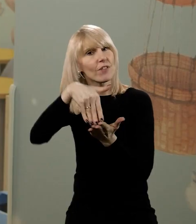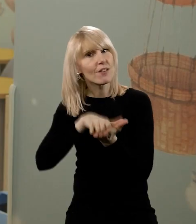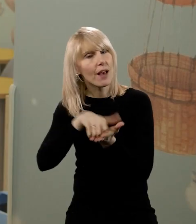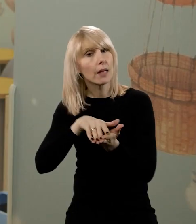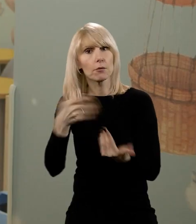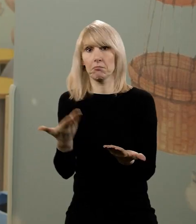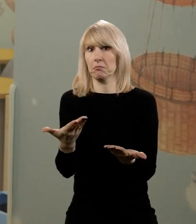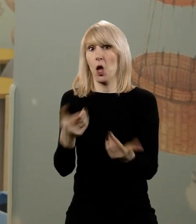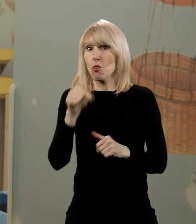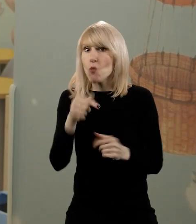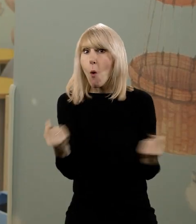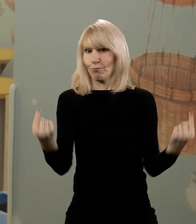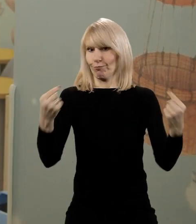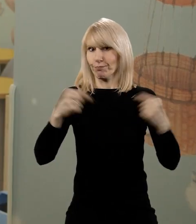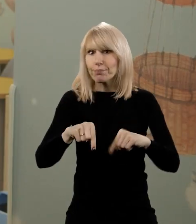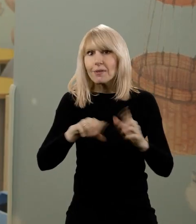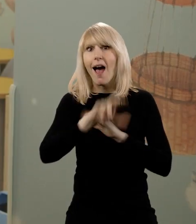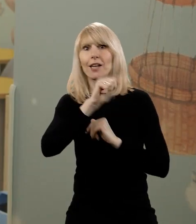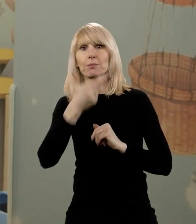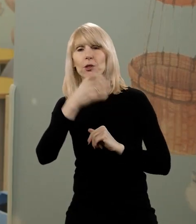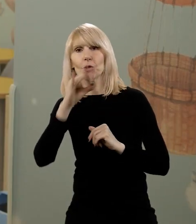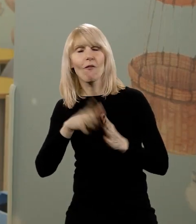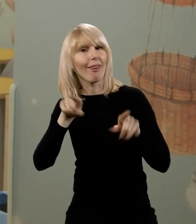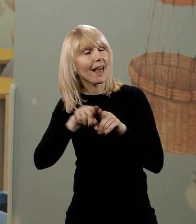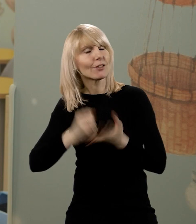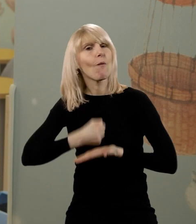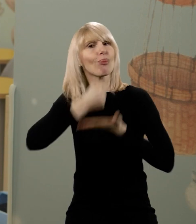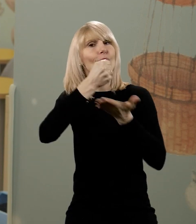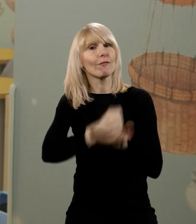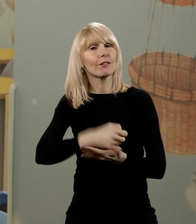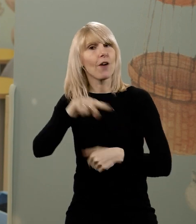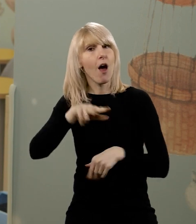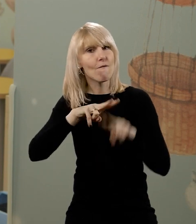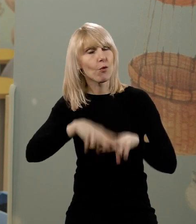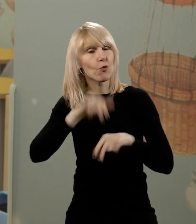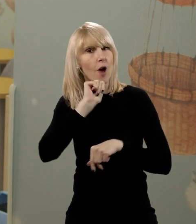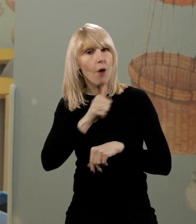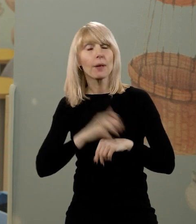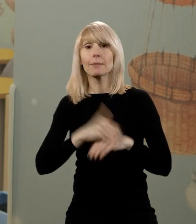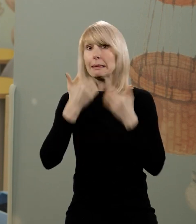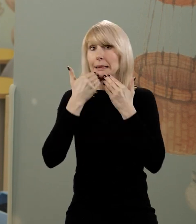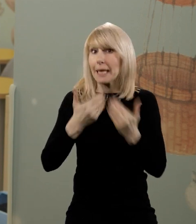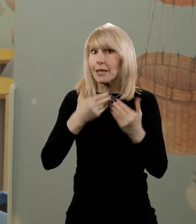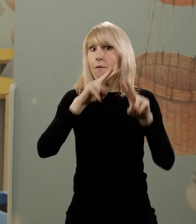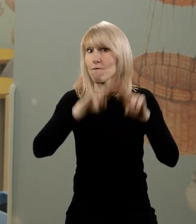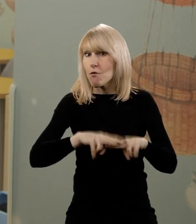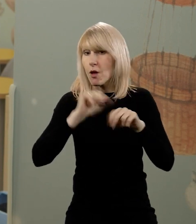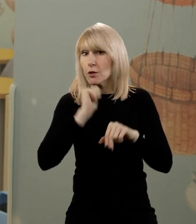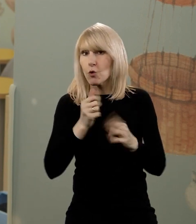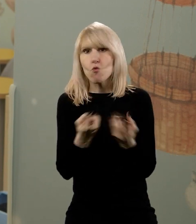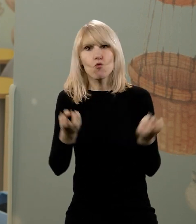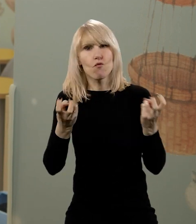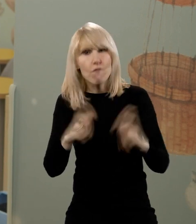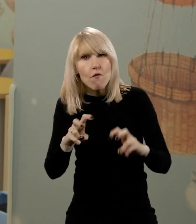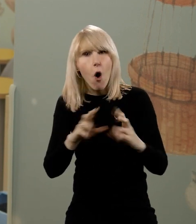bez powodu, ponieważ Amisiowa Kraina również została dofinansowana funduszami europejskimi. Dzięki dofinansowaniu udało się utworzyć żłobek